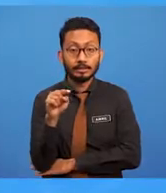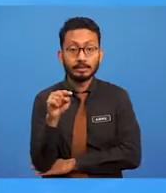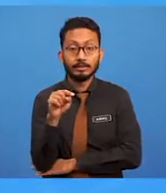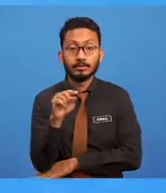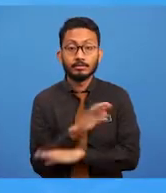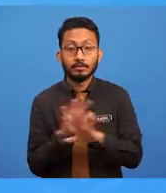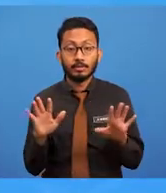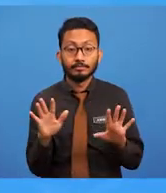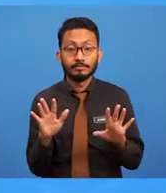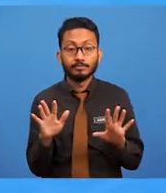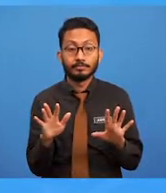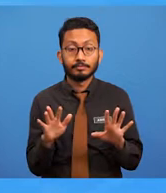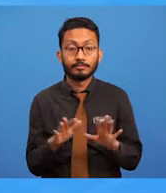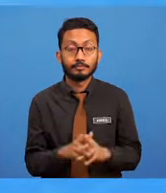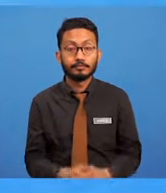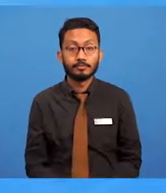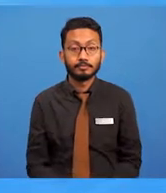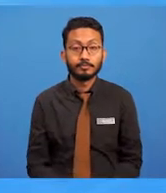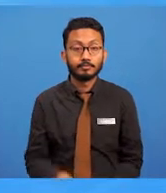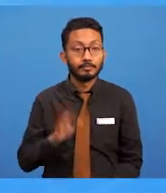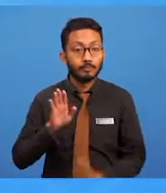menjejaskan kualitinya.